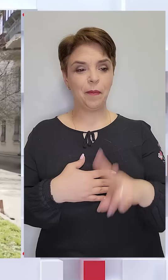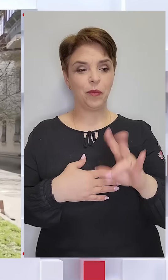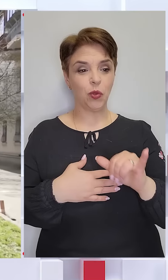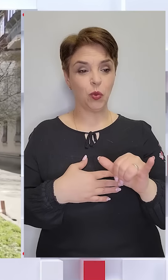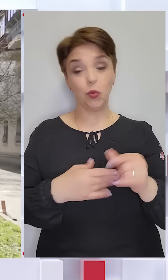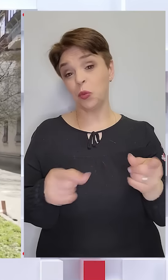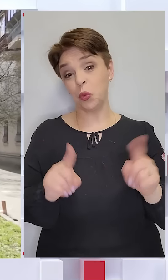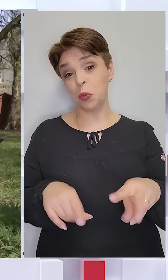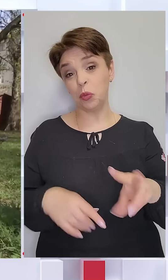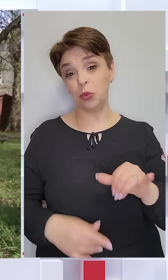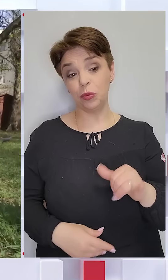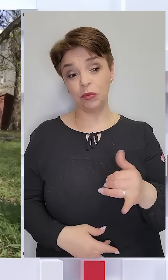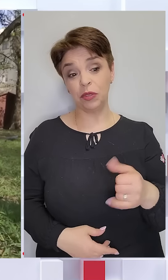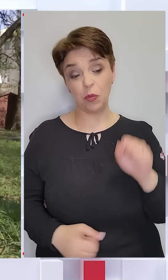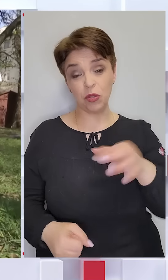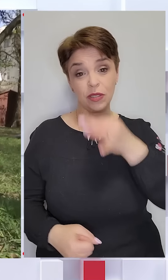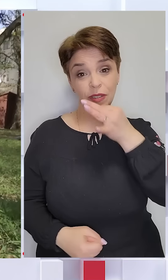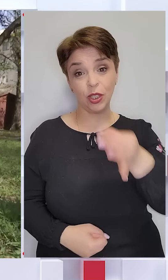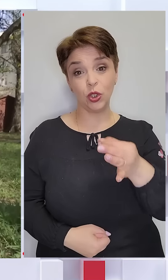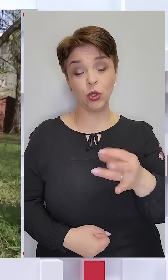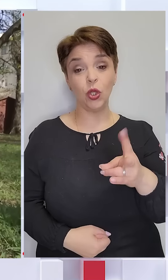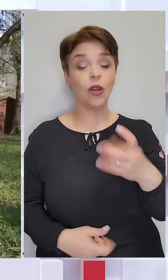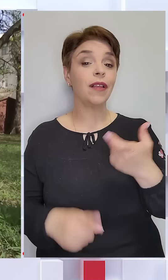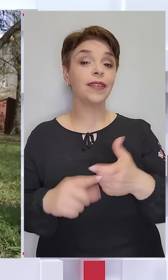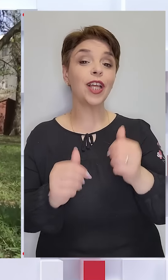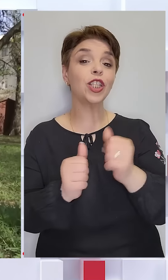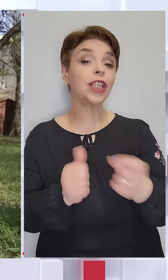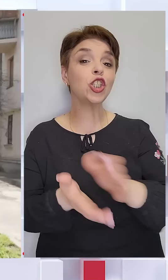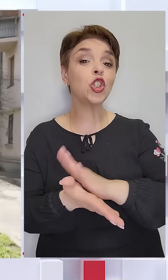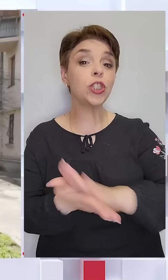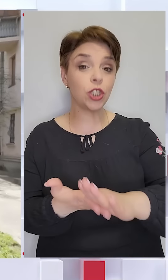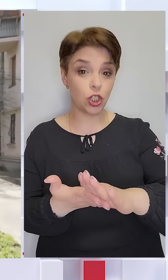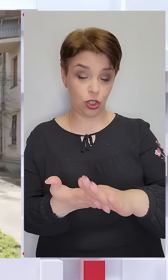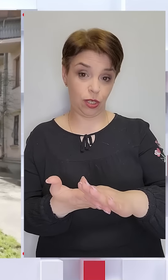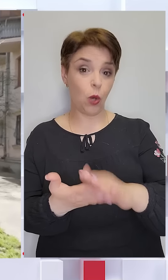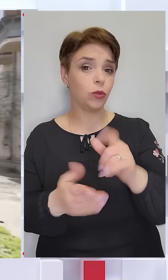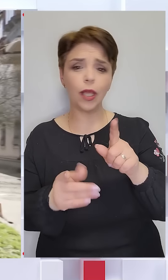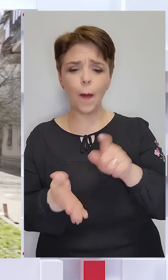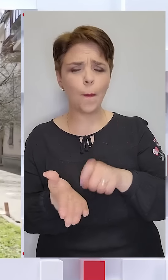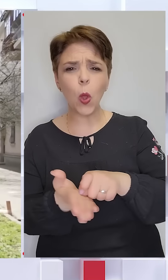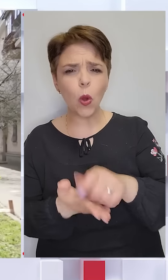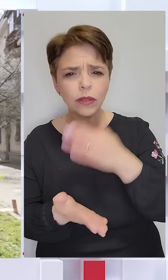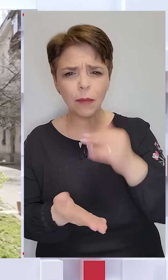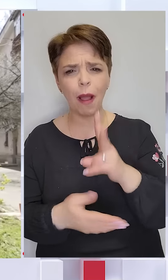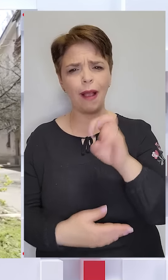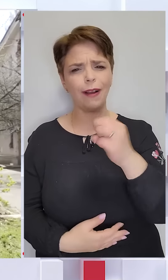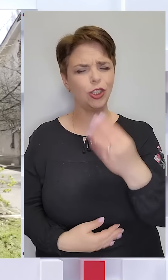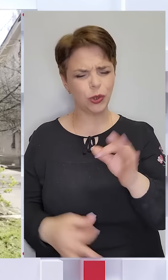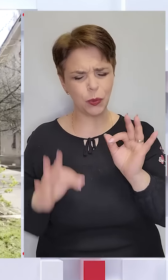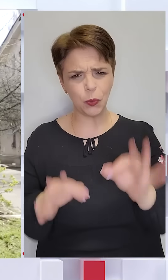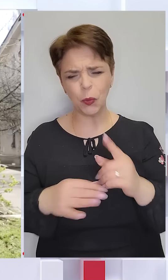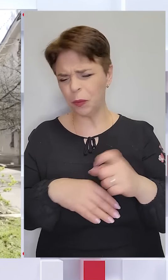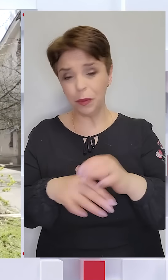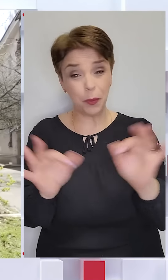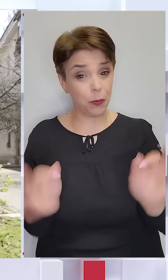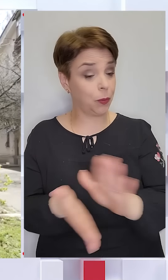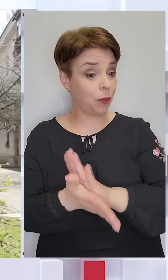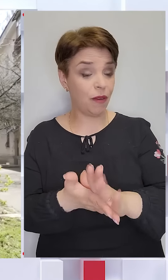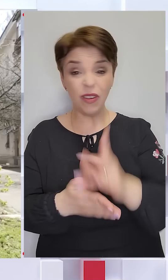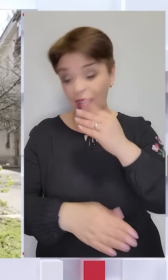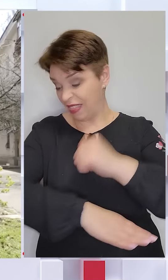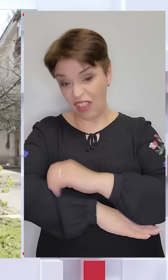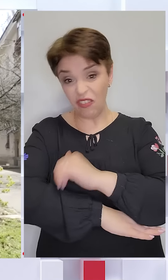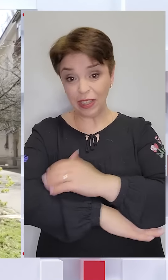Тому, можна сказати, що найчистіша тварина. В неї немає ні блок, ні паразитів ніяких. Вона ж не